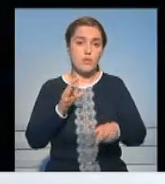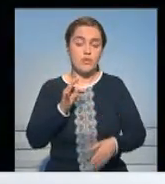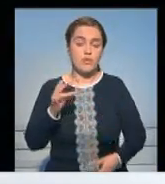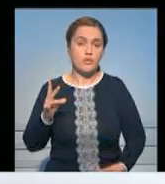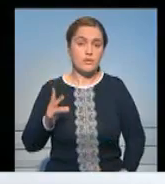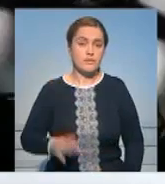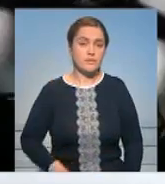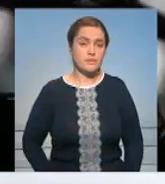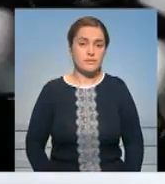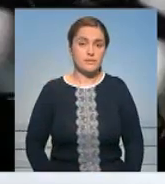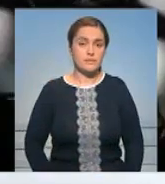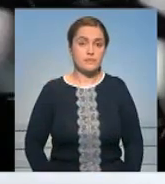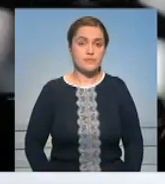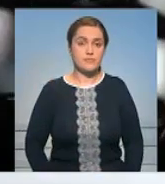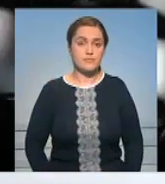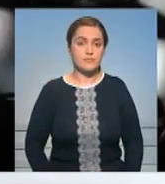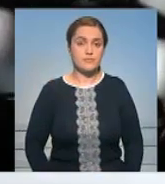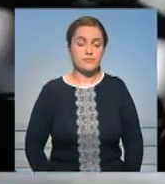ООН.